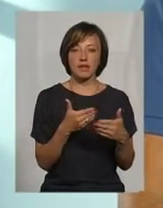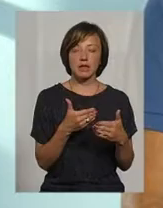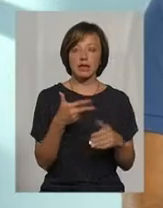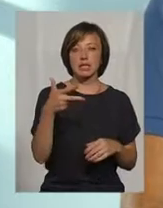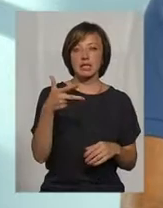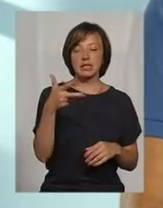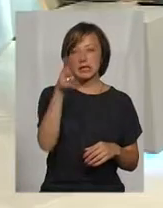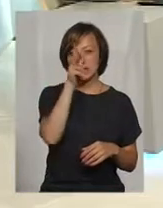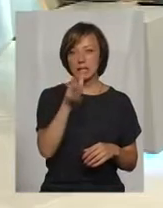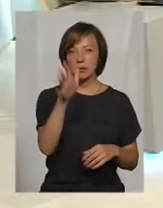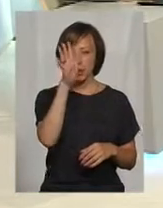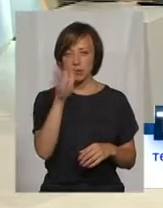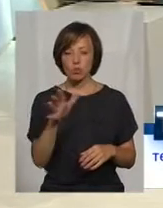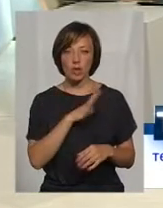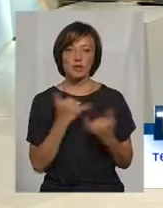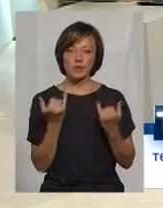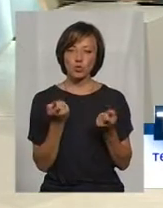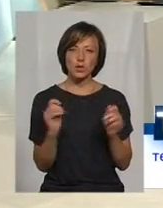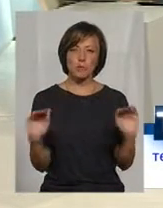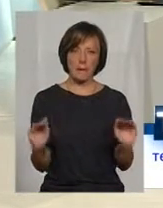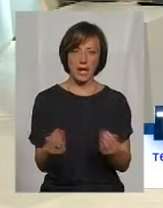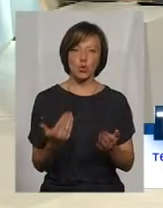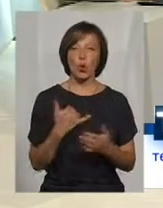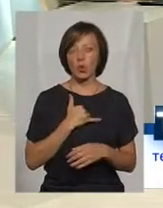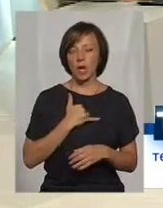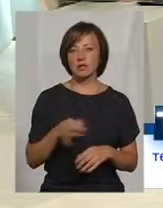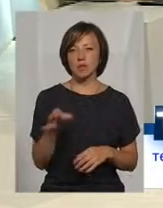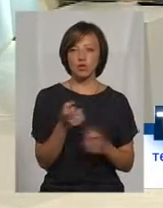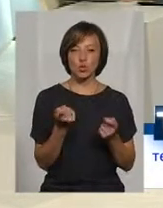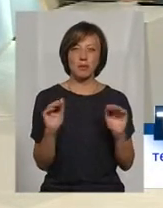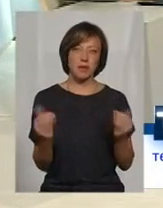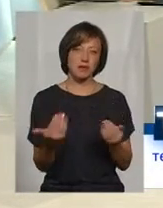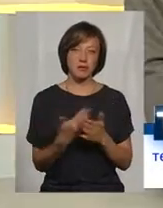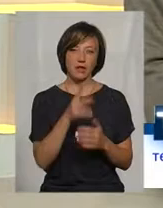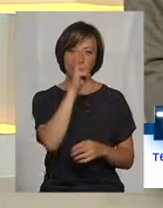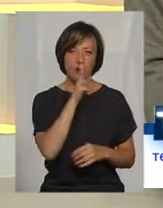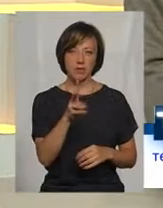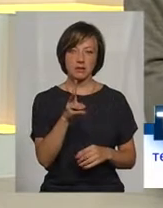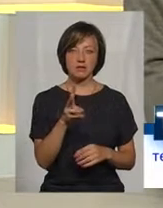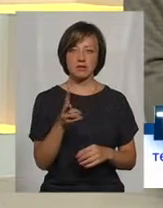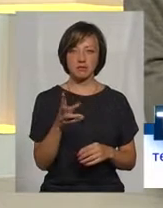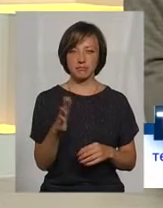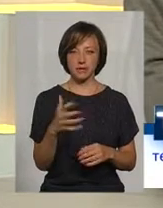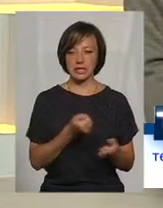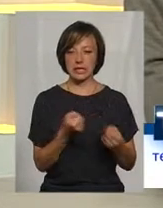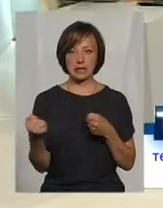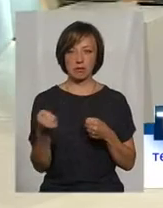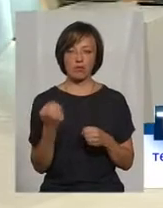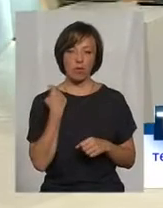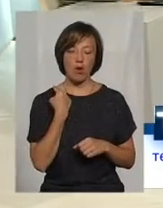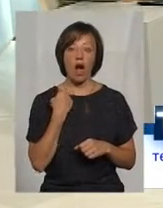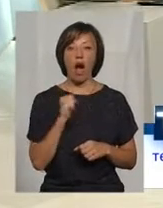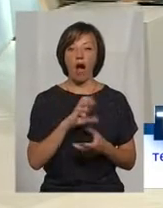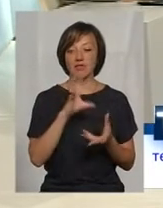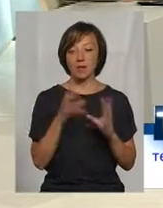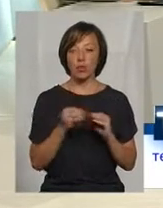3-5 місяців була. Зараз трошки зменшилося. Ну в нас в області, можливо, трошки менше, десь 2 місяці, 2-7 місяця. А загалом